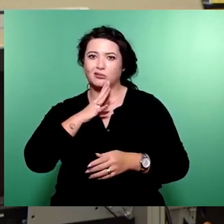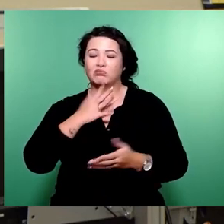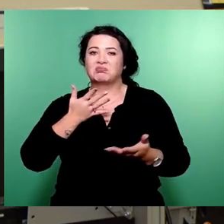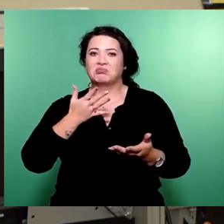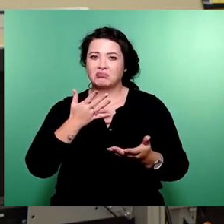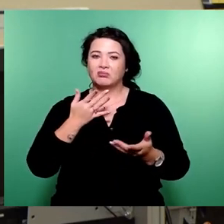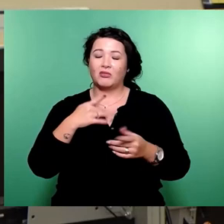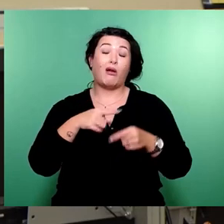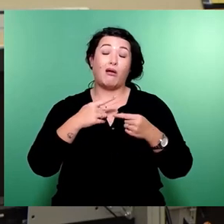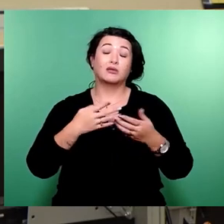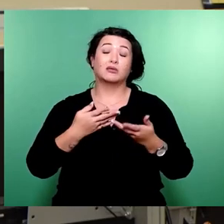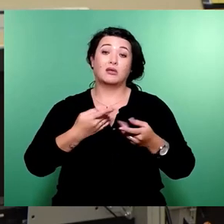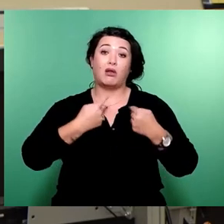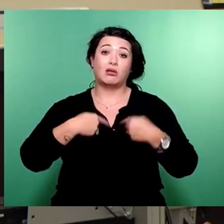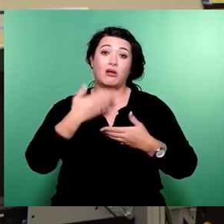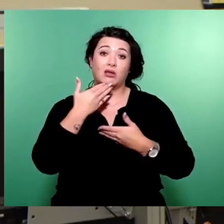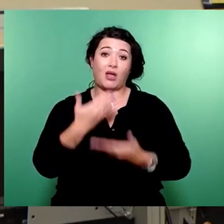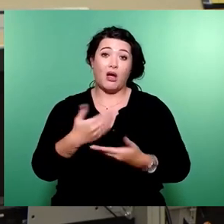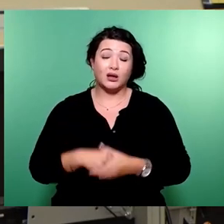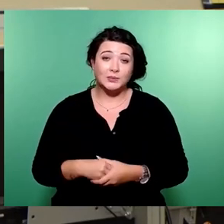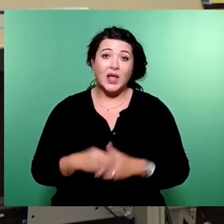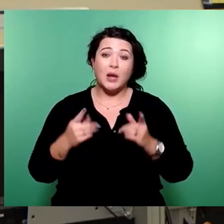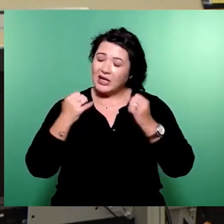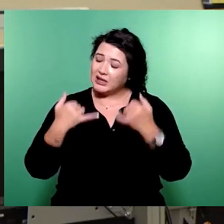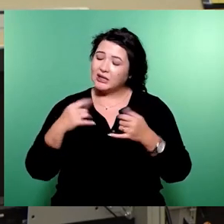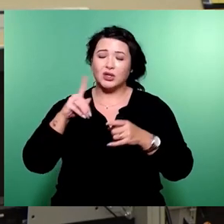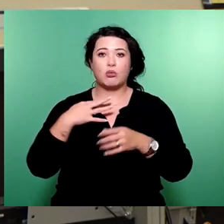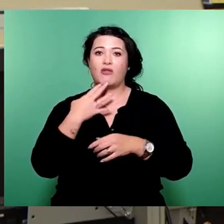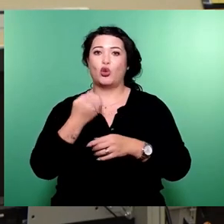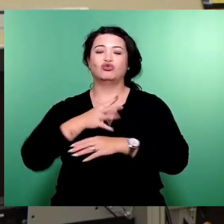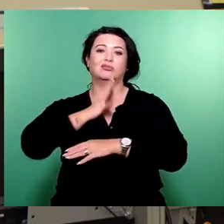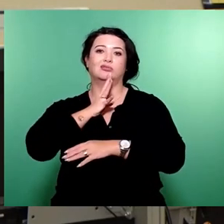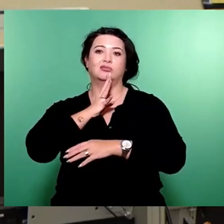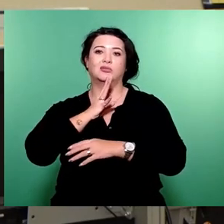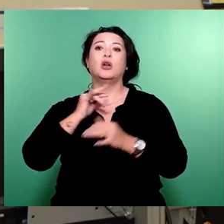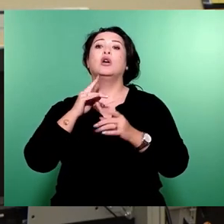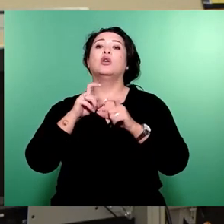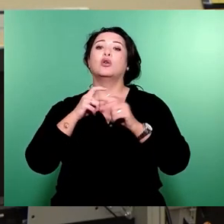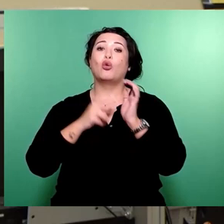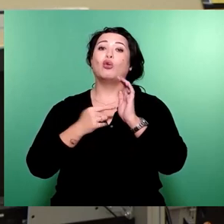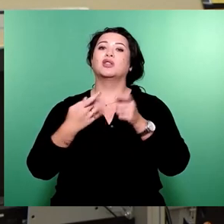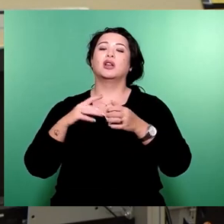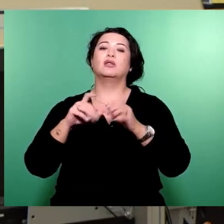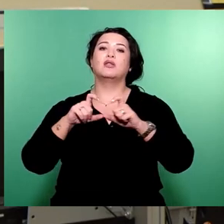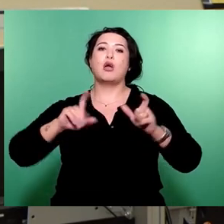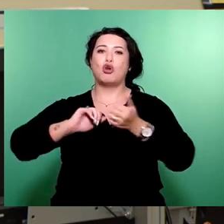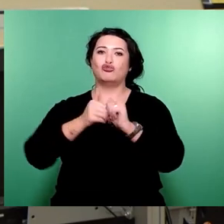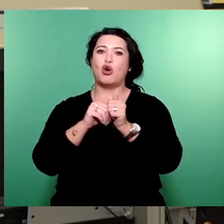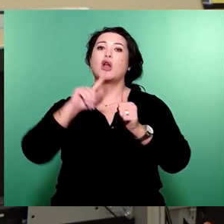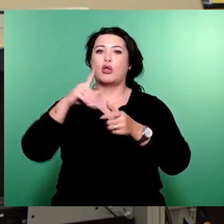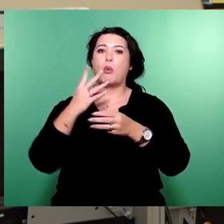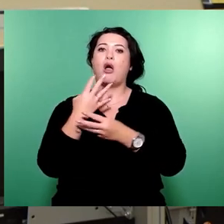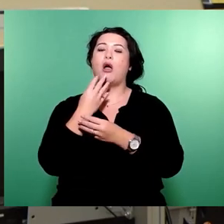Und ich habe mich jetzt doch noch mal gemeldet, um dem Spurt hier noch mehr Raum zu geben. Denn ich denke,